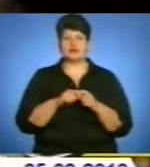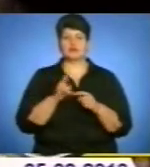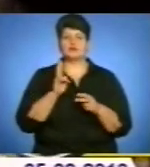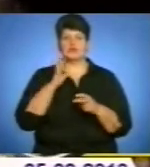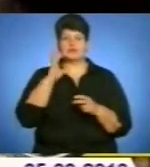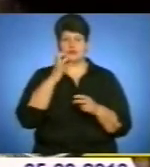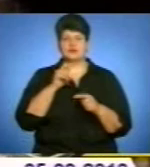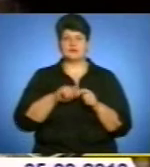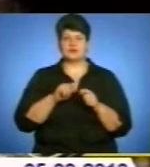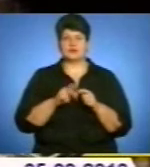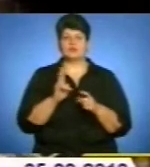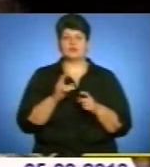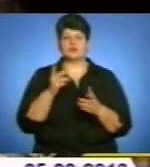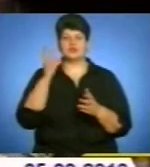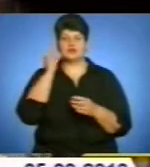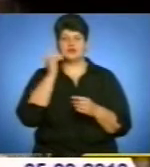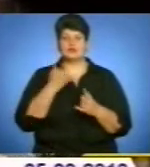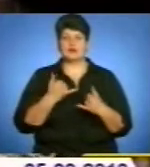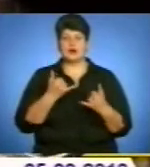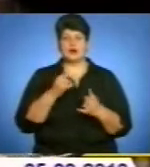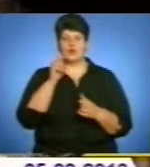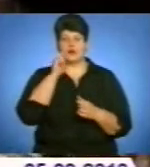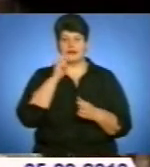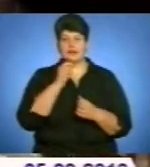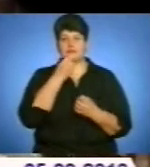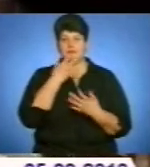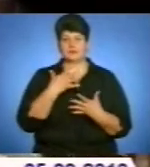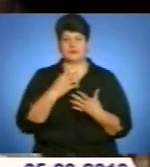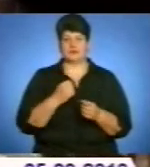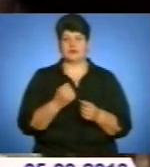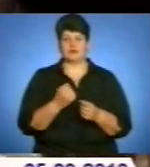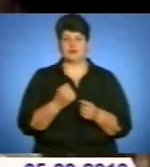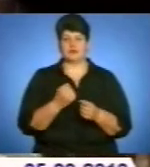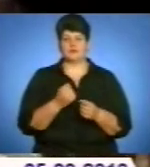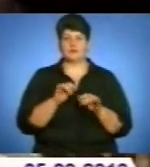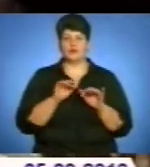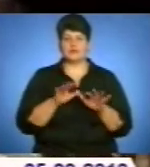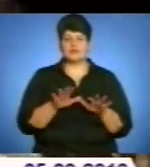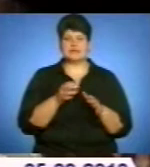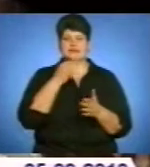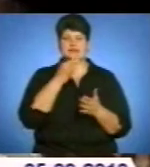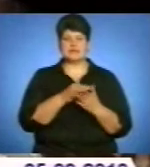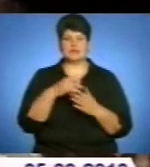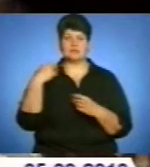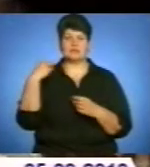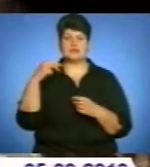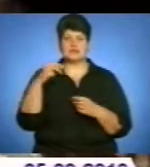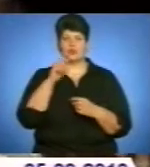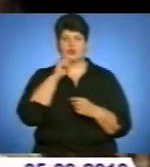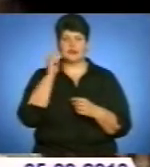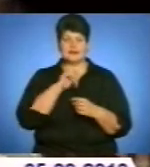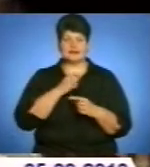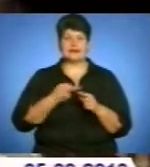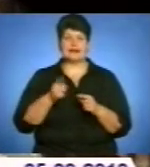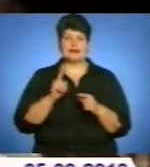експерів, які б не считали, що це для України виключно положительний процес. І, як сказав президент України, по сути